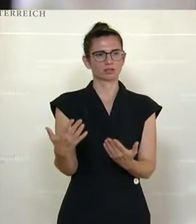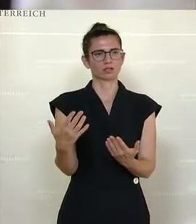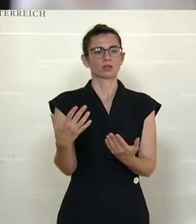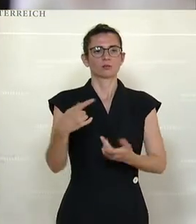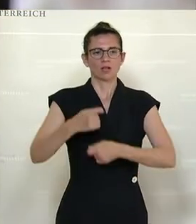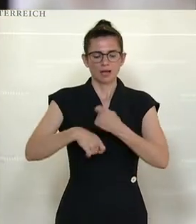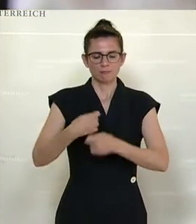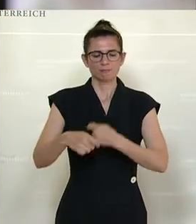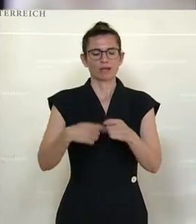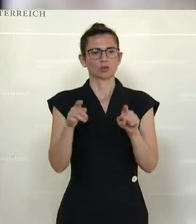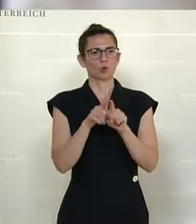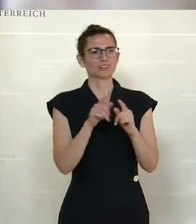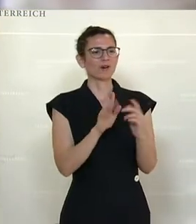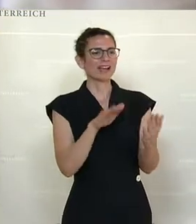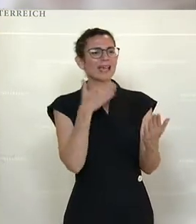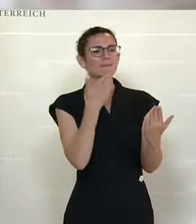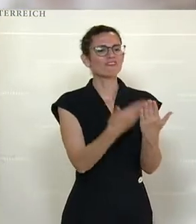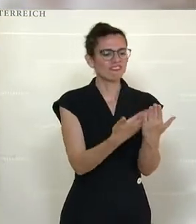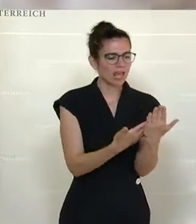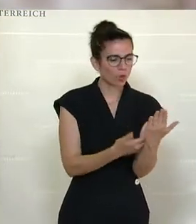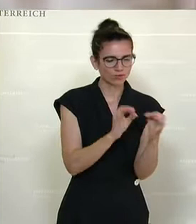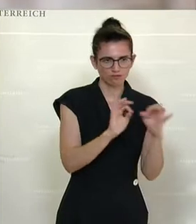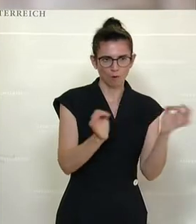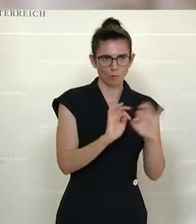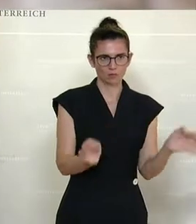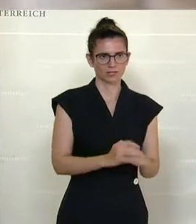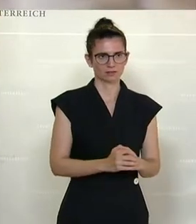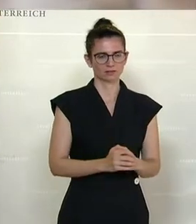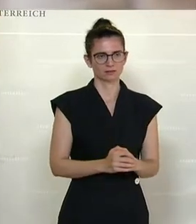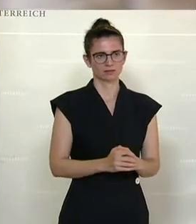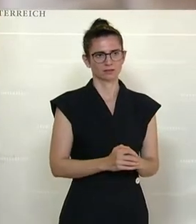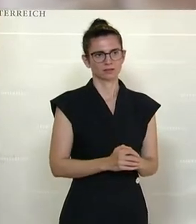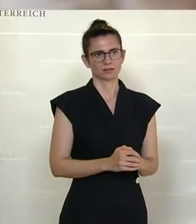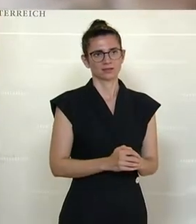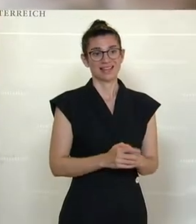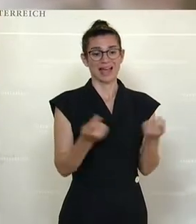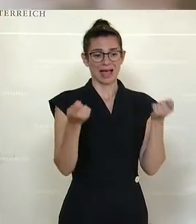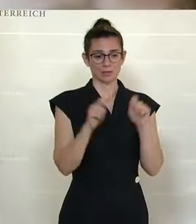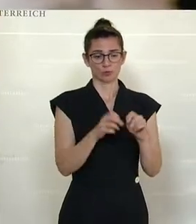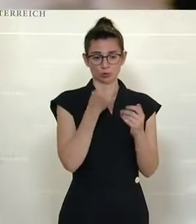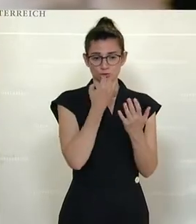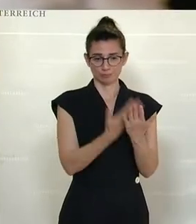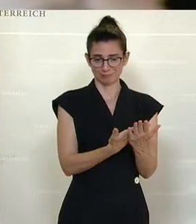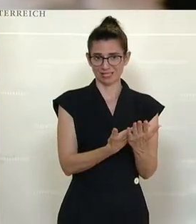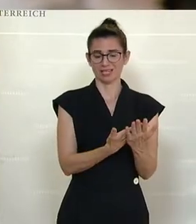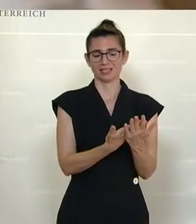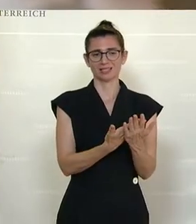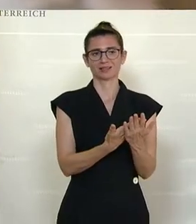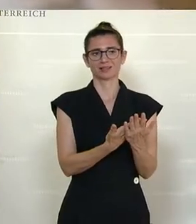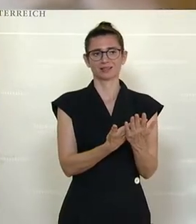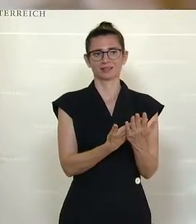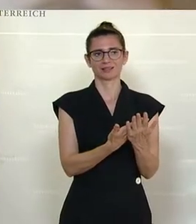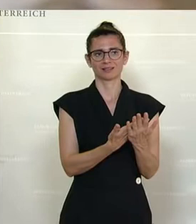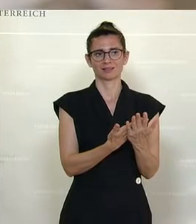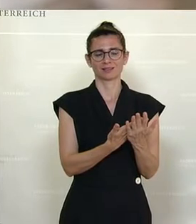entsprechende Empfehlungen abgegeben, wobei zu dem Zeitpunkt, als der Abschlussbericht erstellt worden ist, dieses